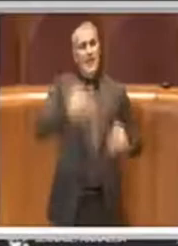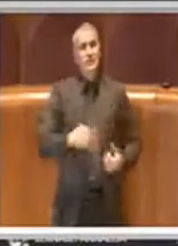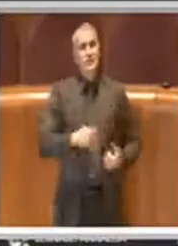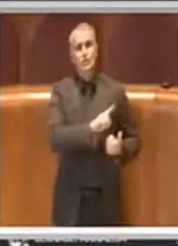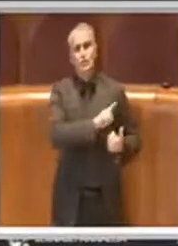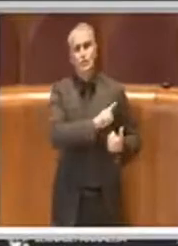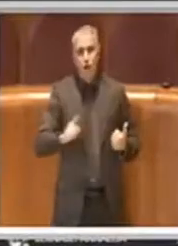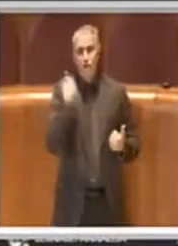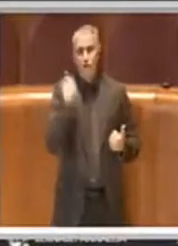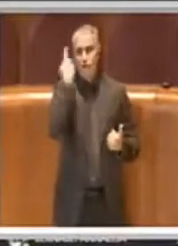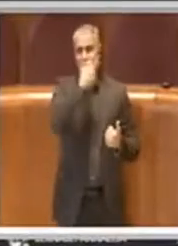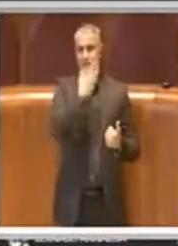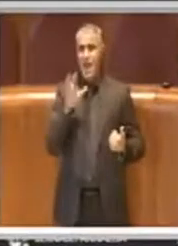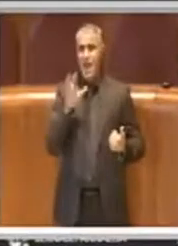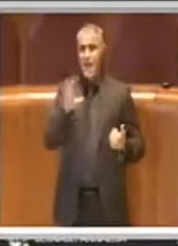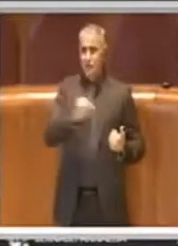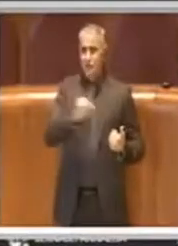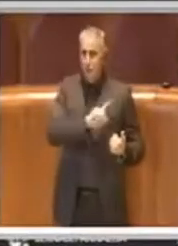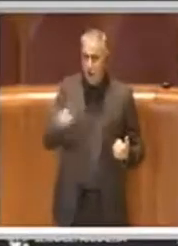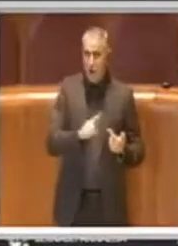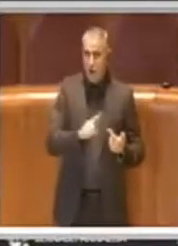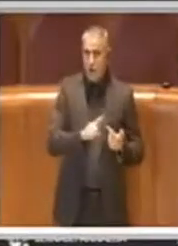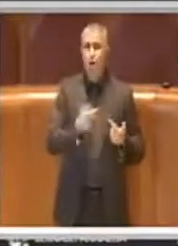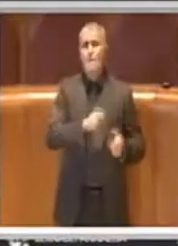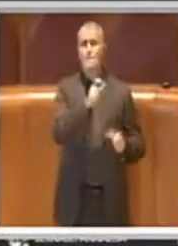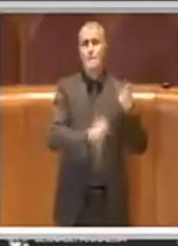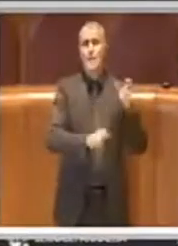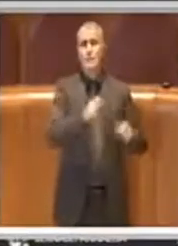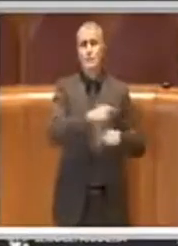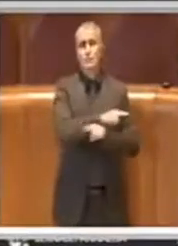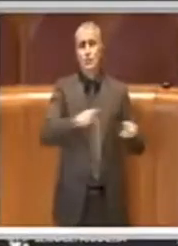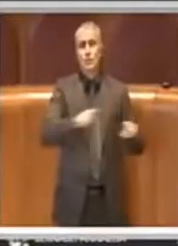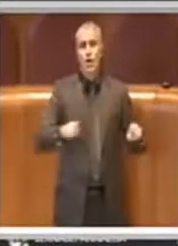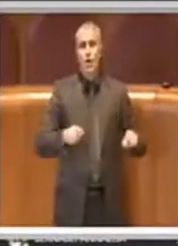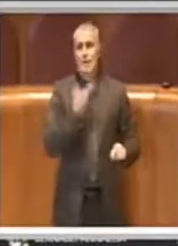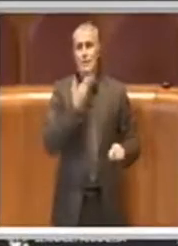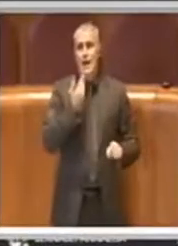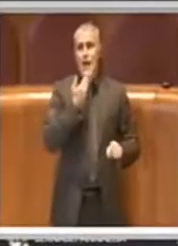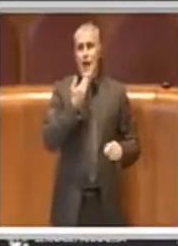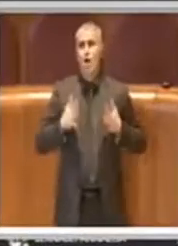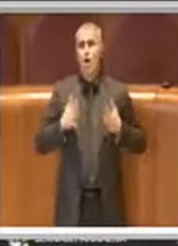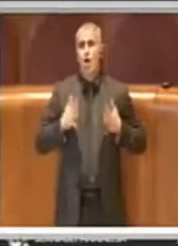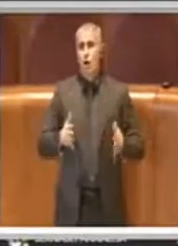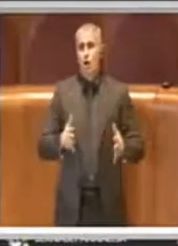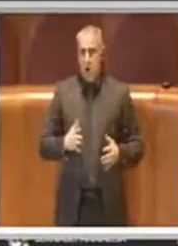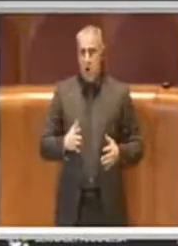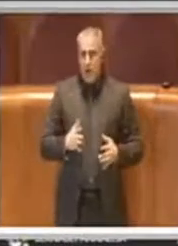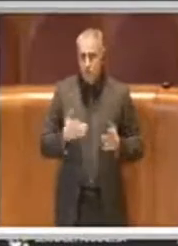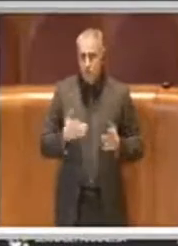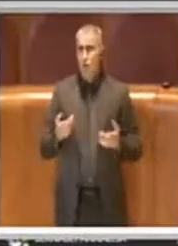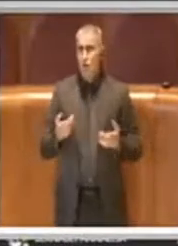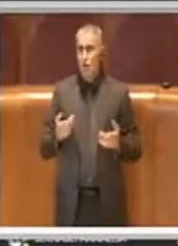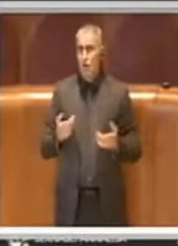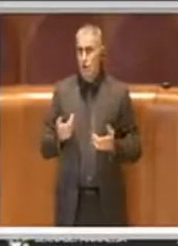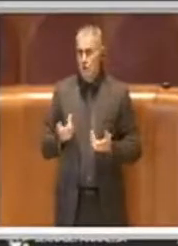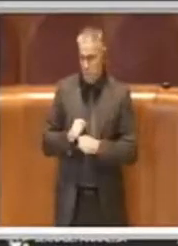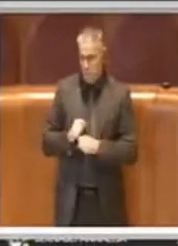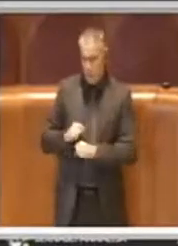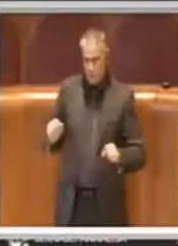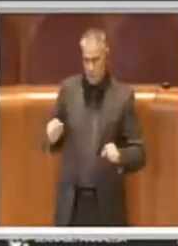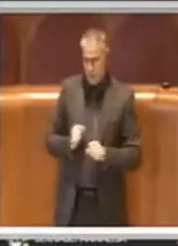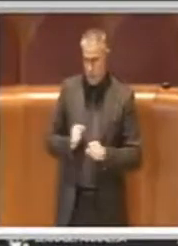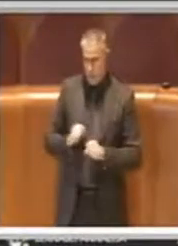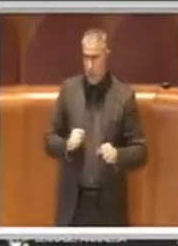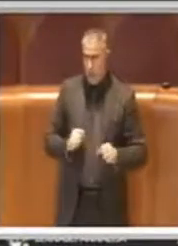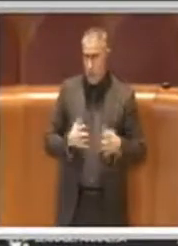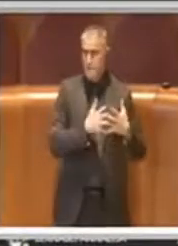ci ha avuto delle persone che abbia avuto il coraggio di prendere delle decisioni, delle volte forti, ma ha avuto